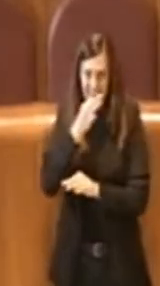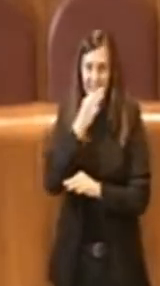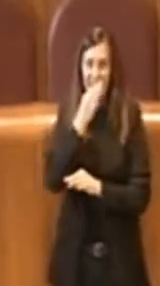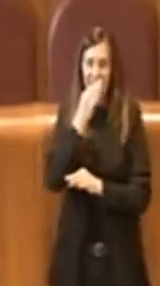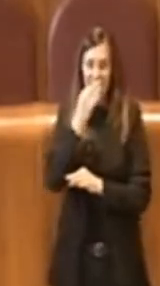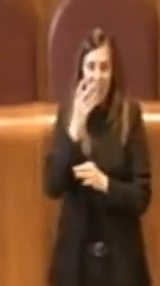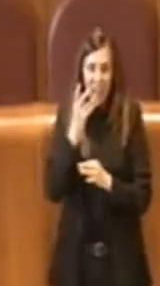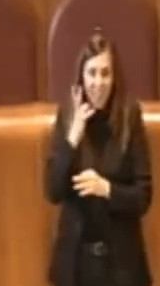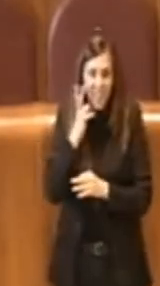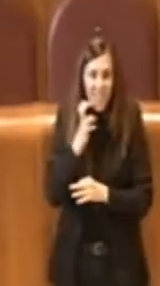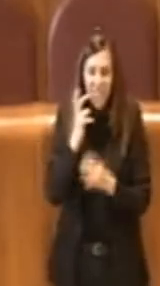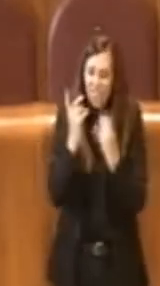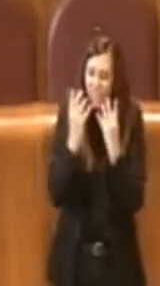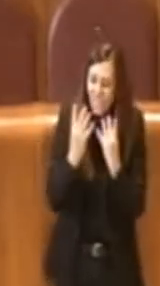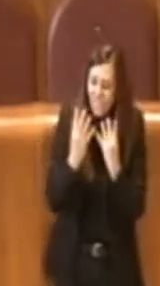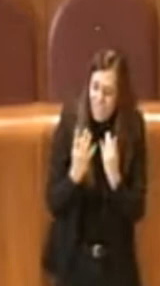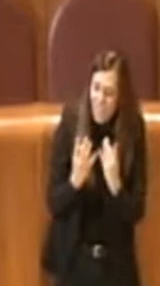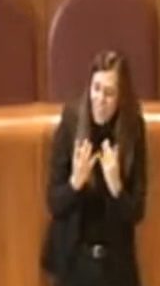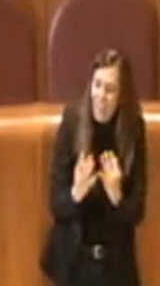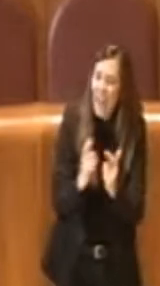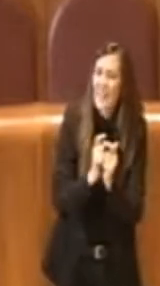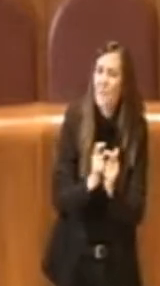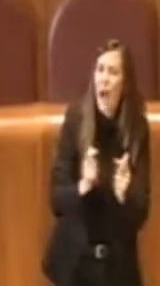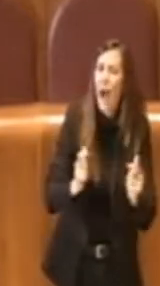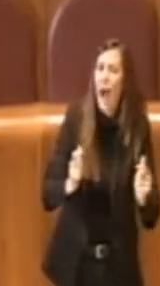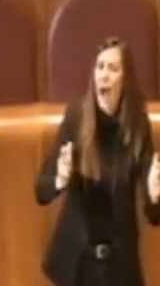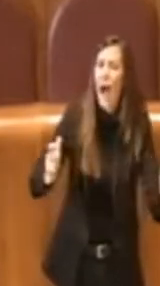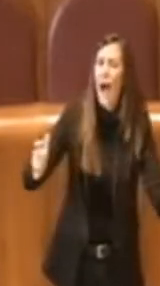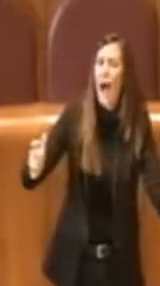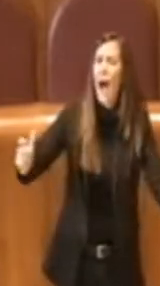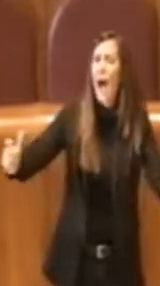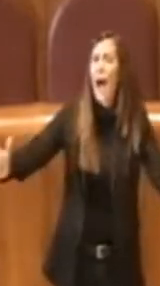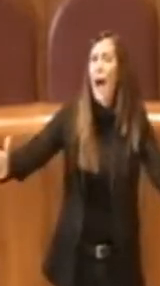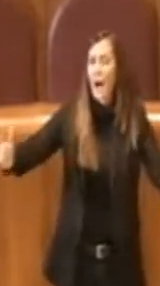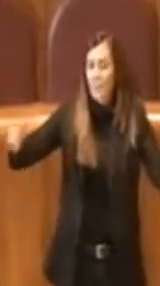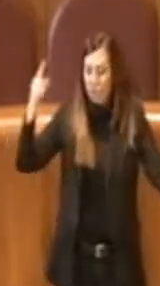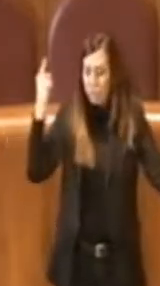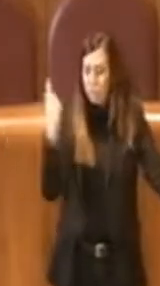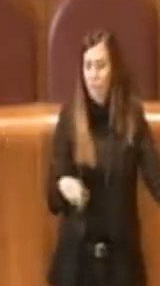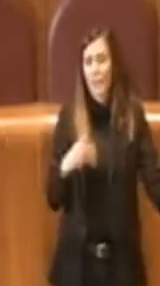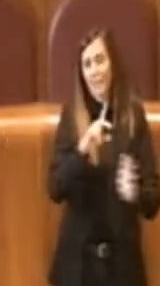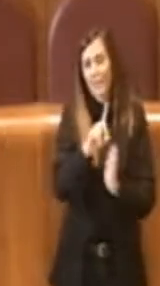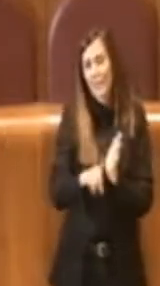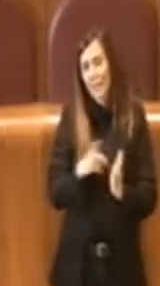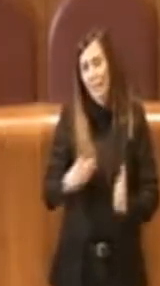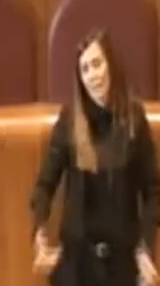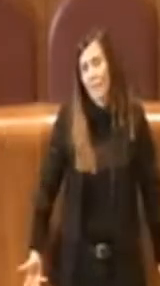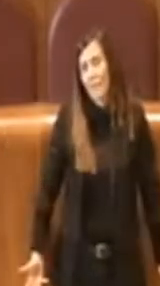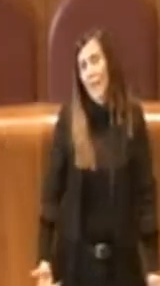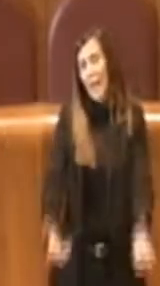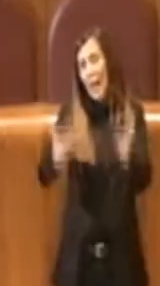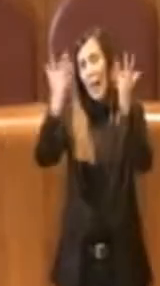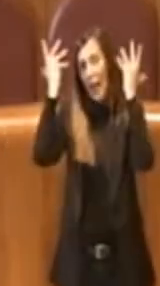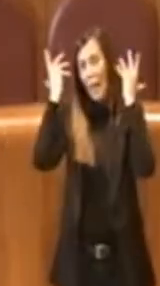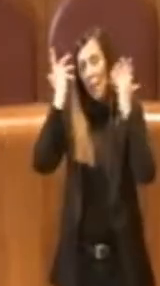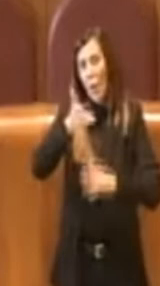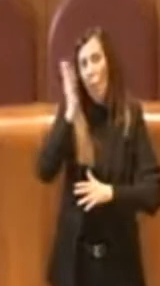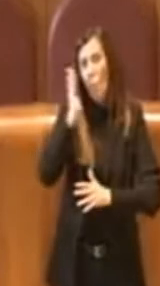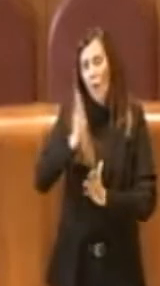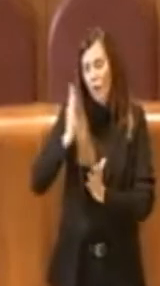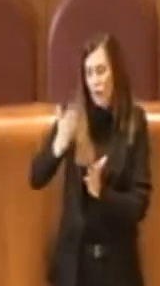di verde molto estesa e dove questa delibera finalmente, dopo 15 anni, su questo ovviamente